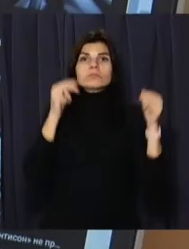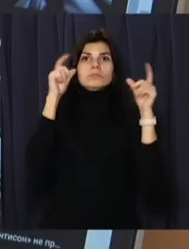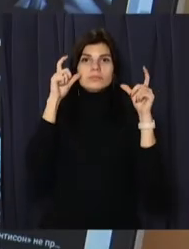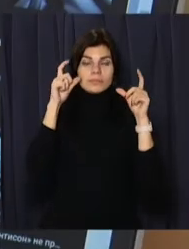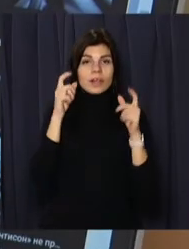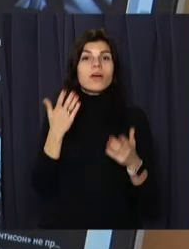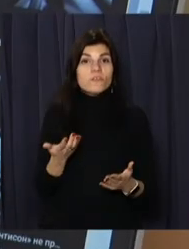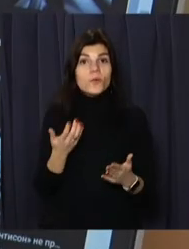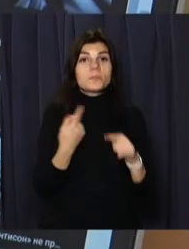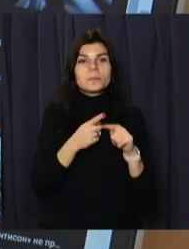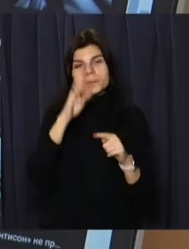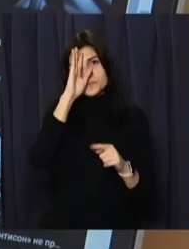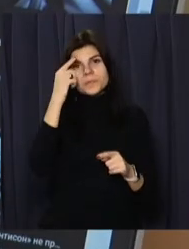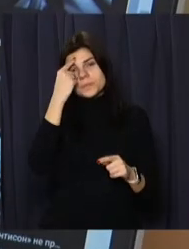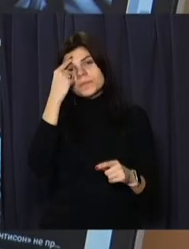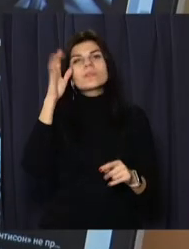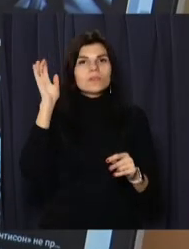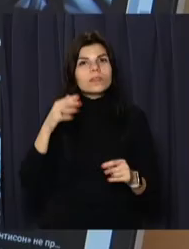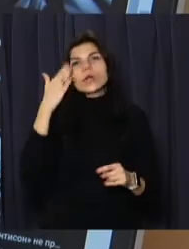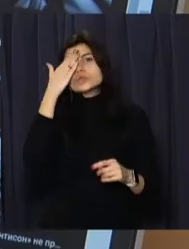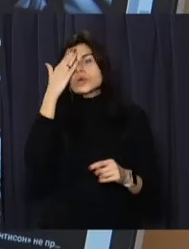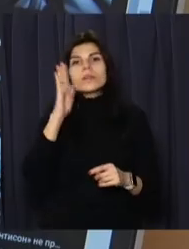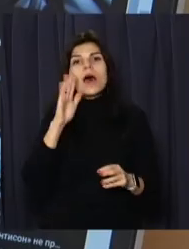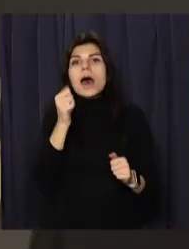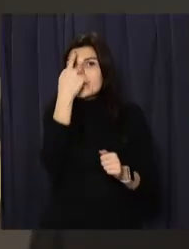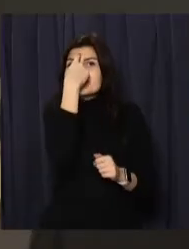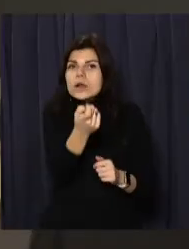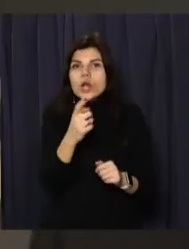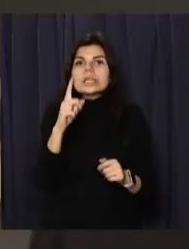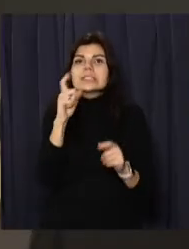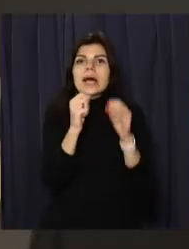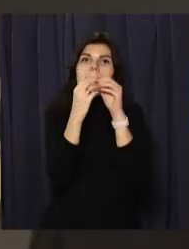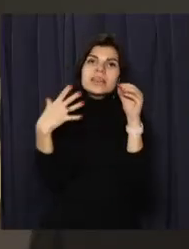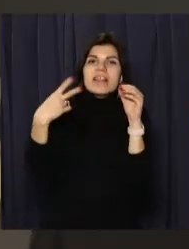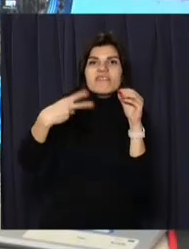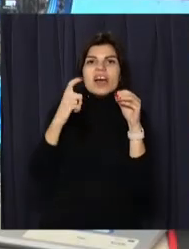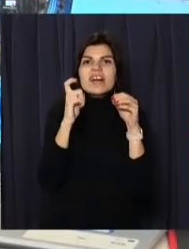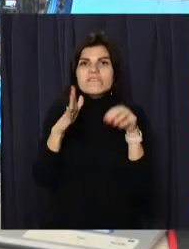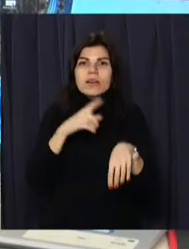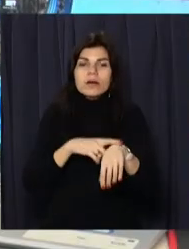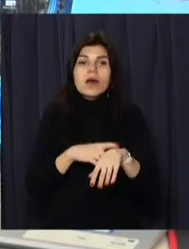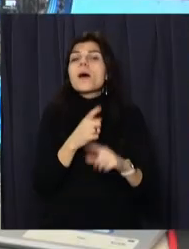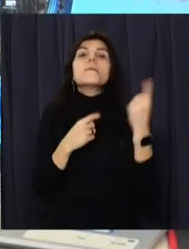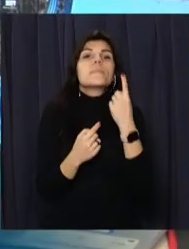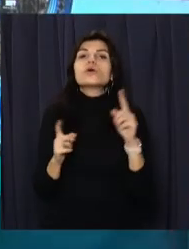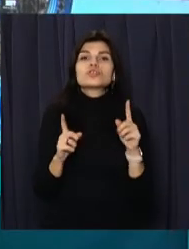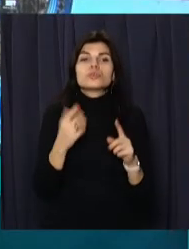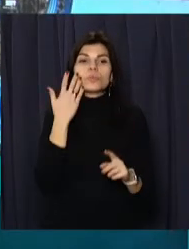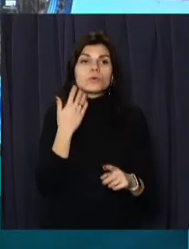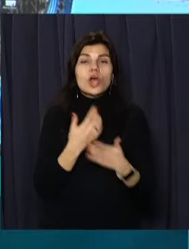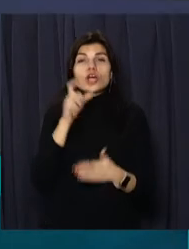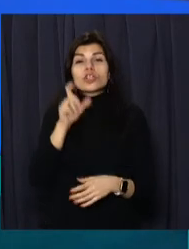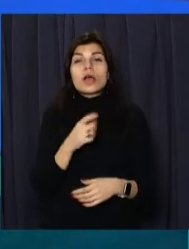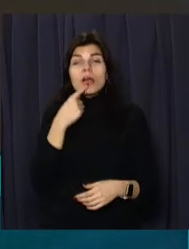своєму концепті Давид вирішив не реагувати на сон, а попередити його за 15-20 хвилин. Перший фактор – ви чаще всього